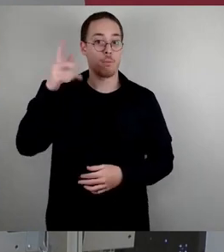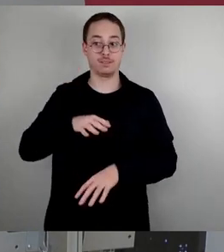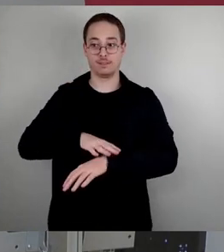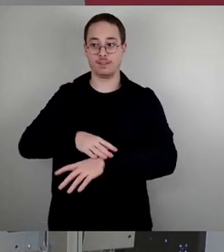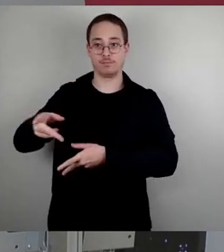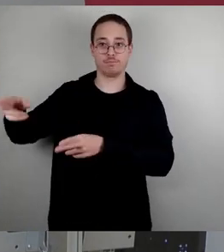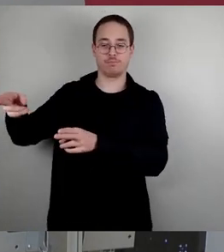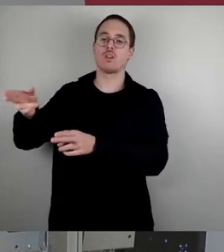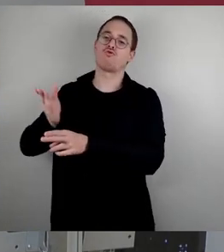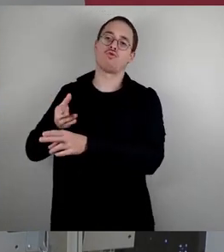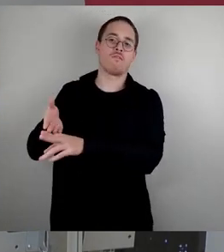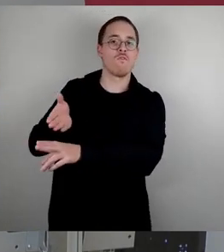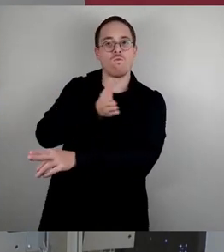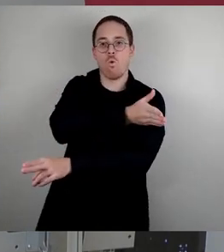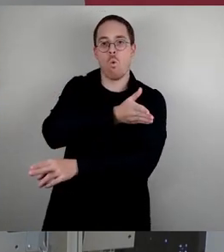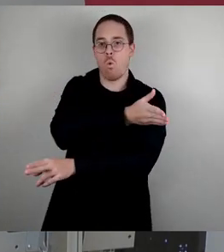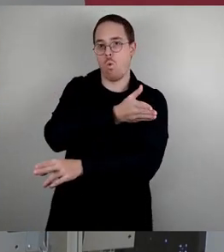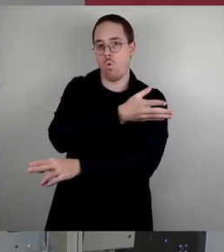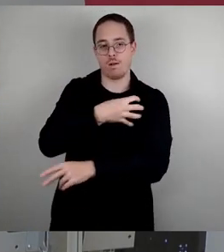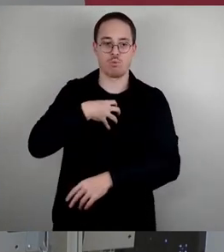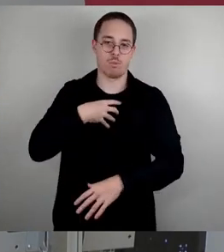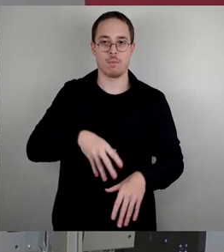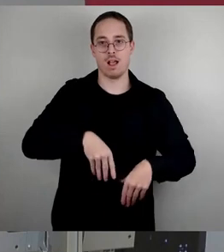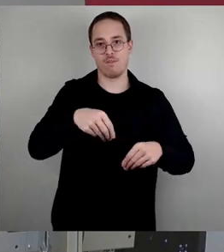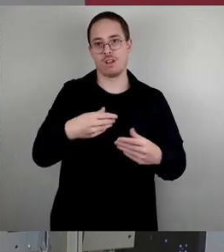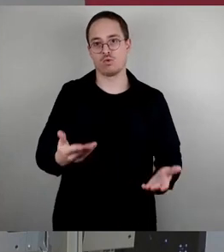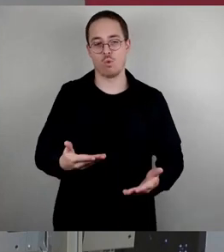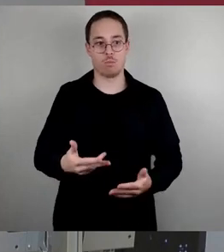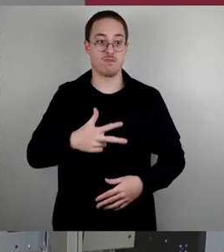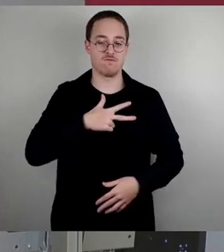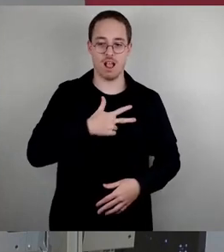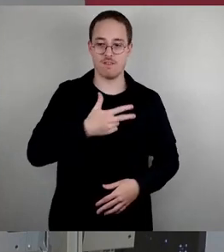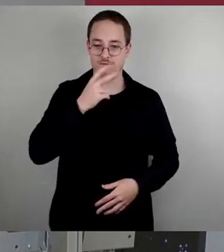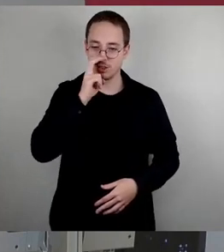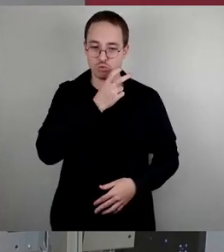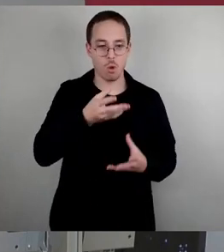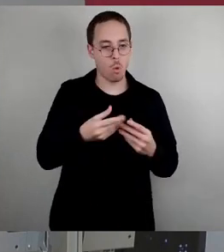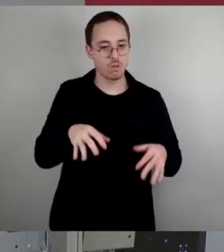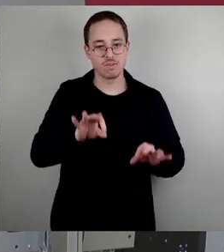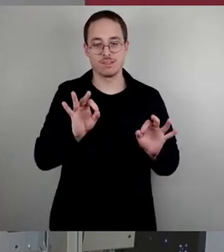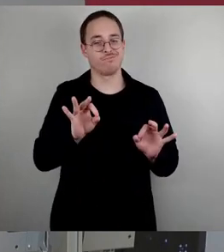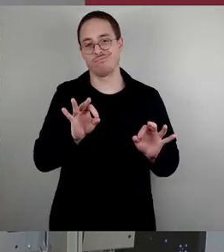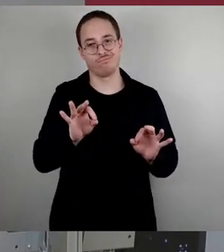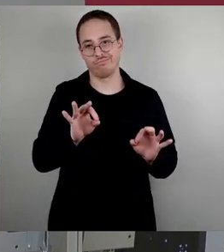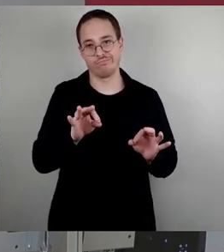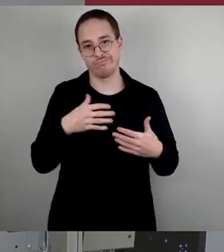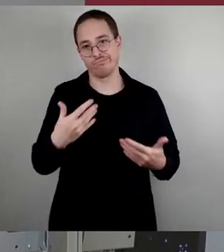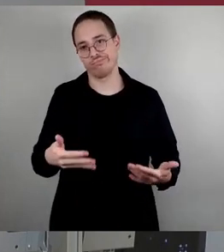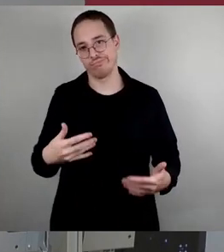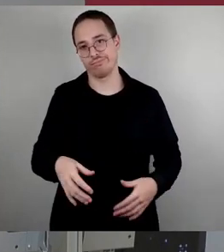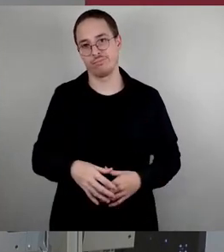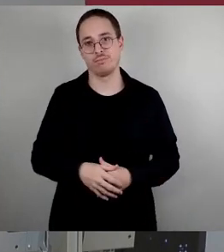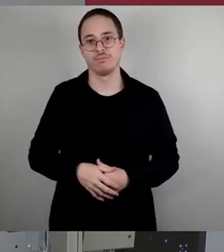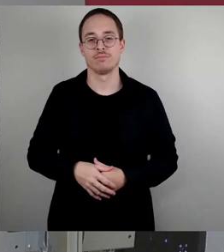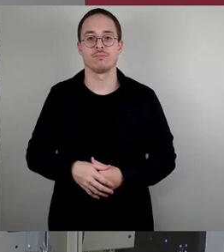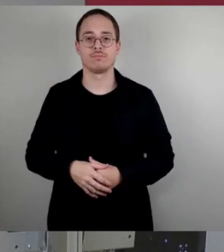Lösungen gearbeitet. Die Folgen spüren wir heute alle, wenngleich immer noch zu viele Leute gibt, die ihre Augen davor